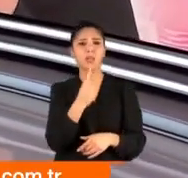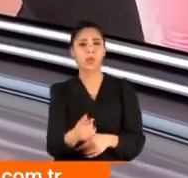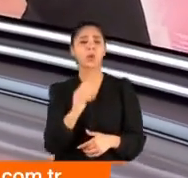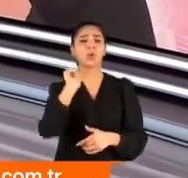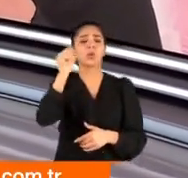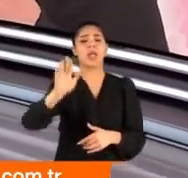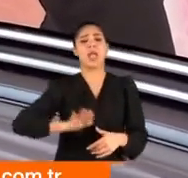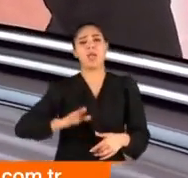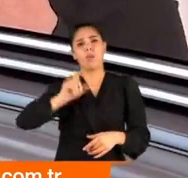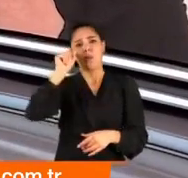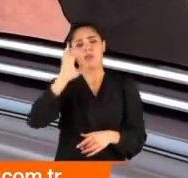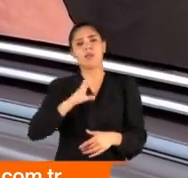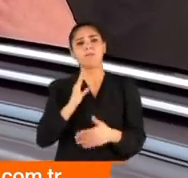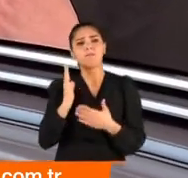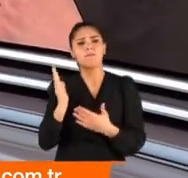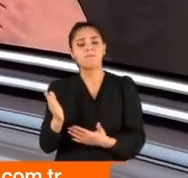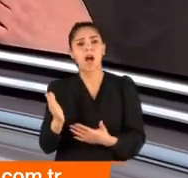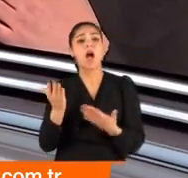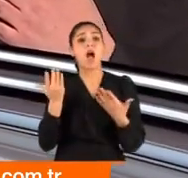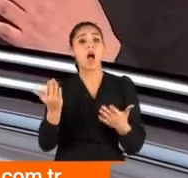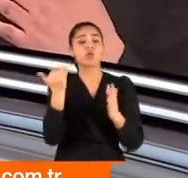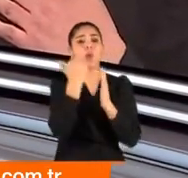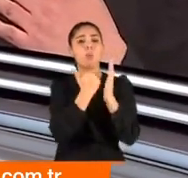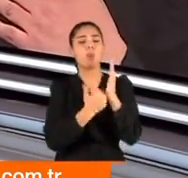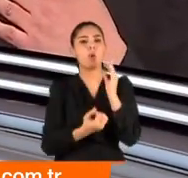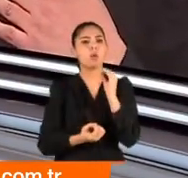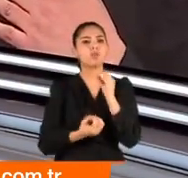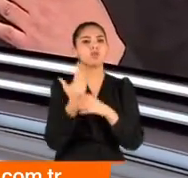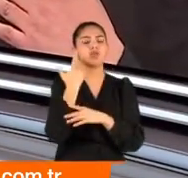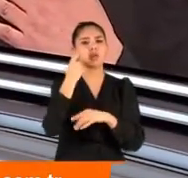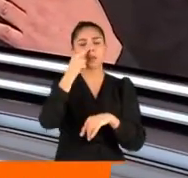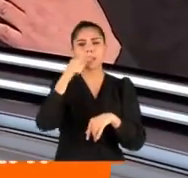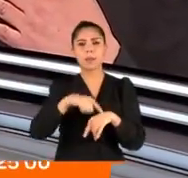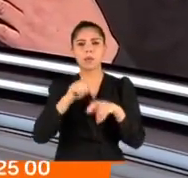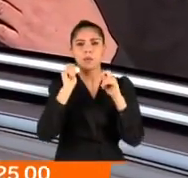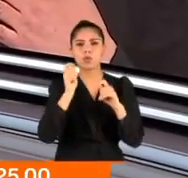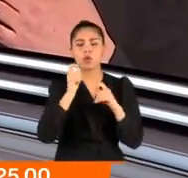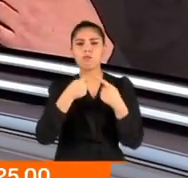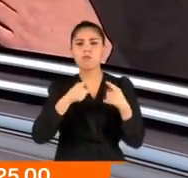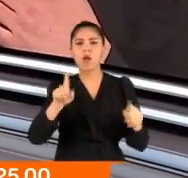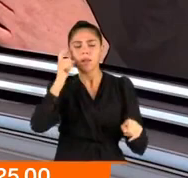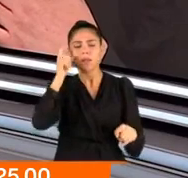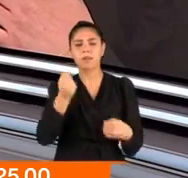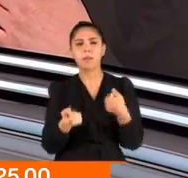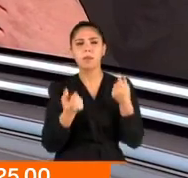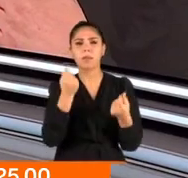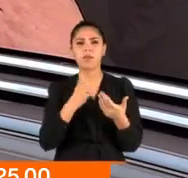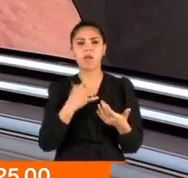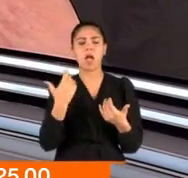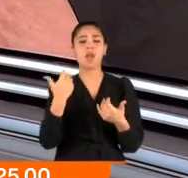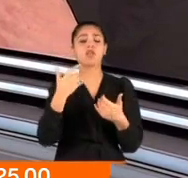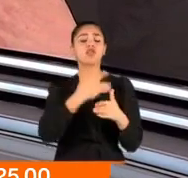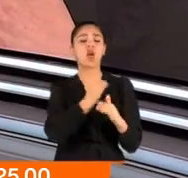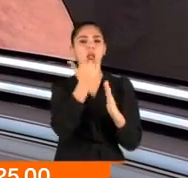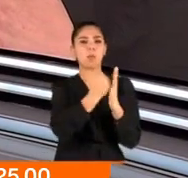evlat hasretiyle yanıp tutuşuyordu. Ancak programda ortaya çıkan inanılması güç iddialar da vardı. Canlı yayında eşiyle karşı